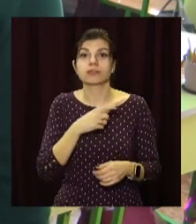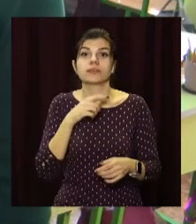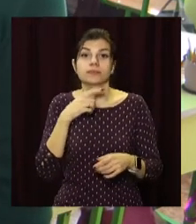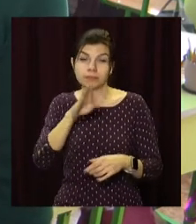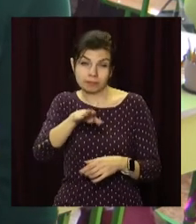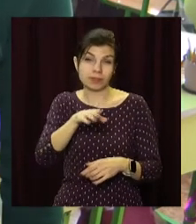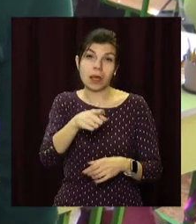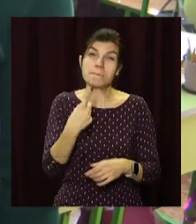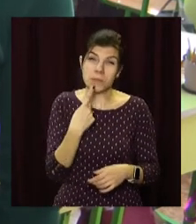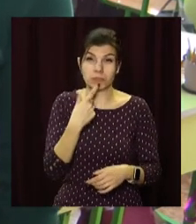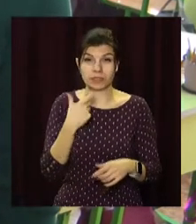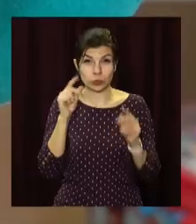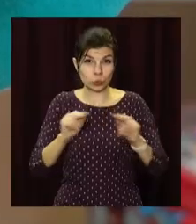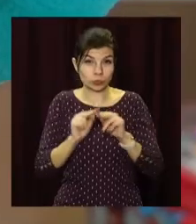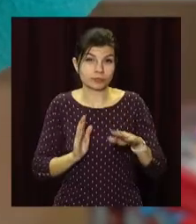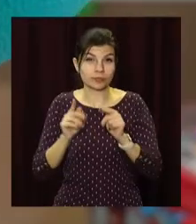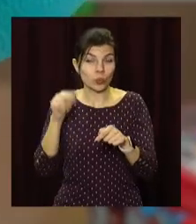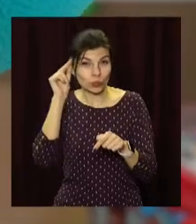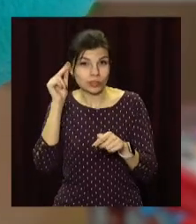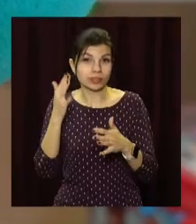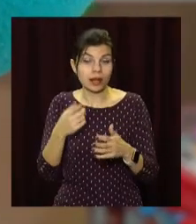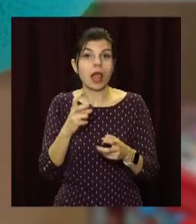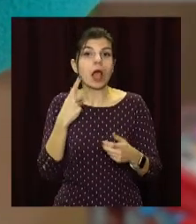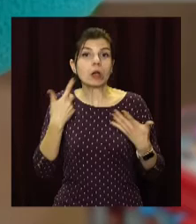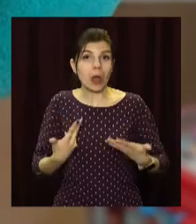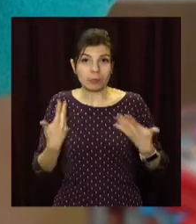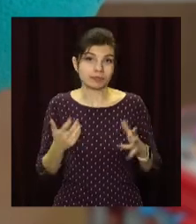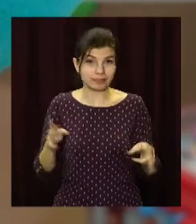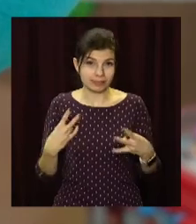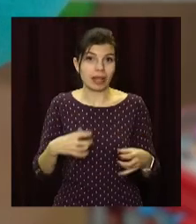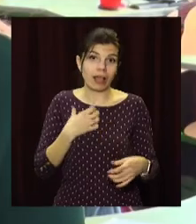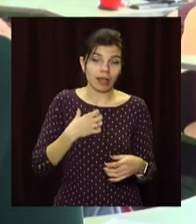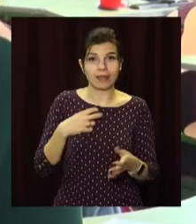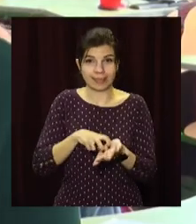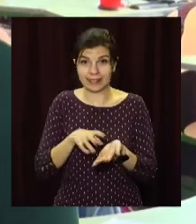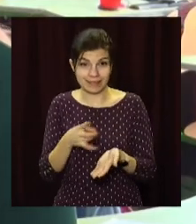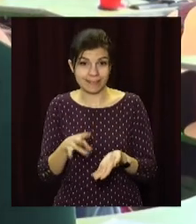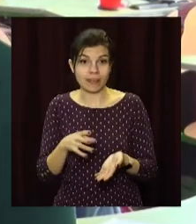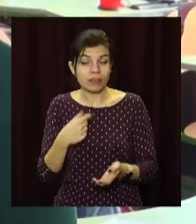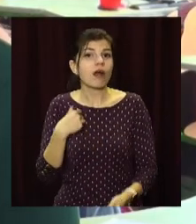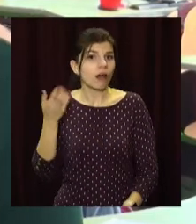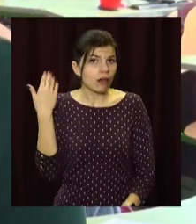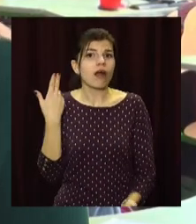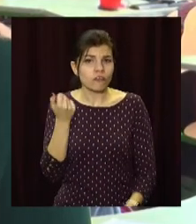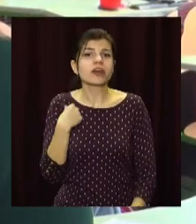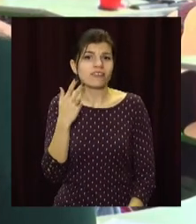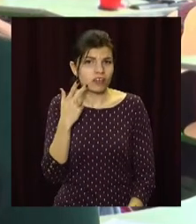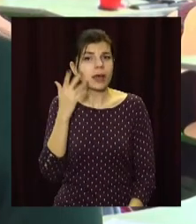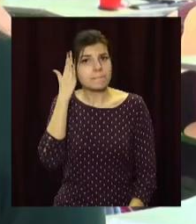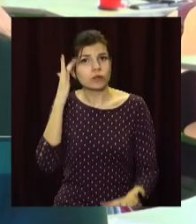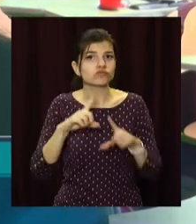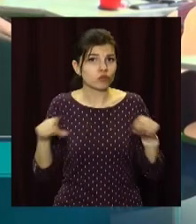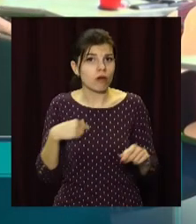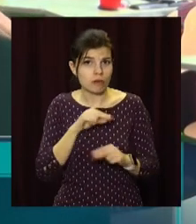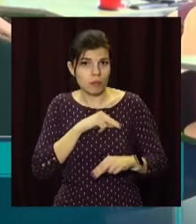спробувати себе вчителем і тим самим перебороти комплекси та побоювання. Я завжди мріяла працювати у школі, але